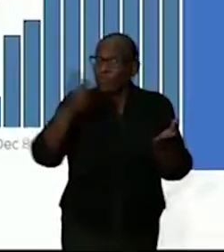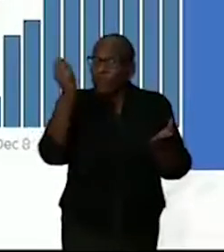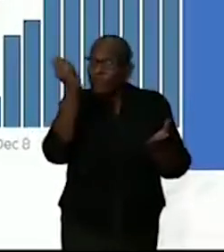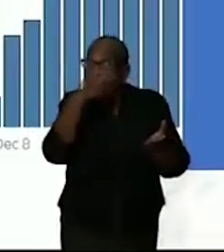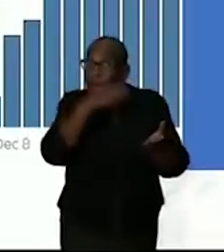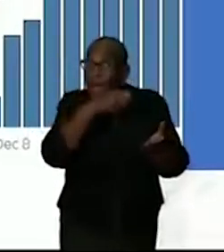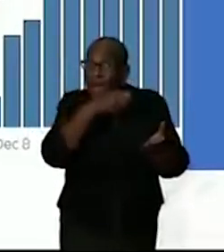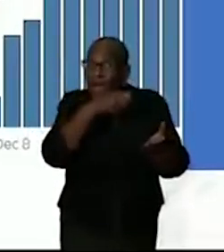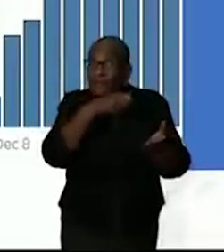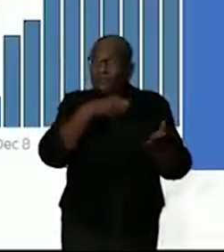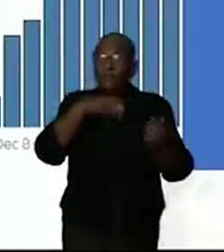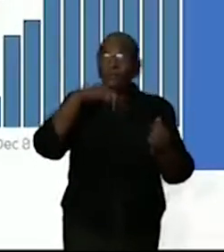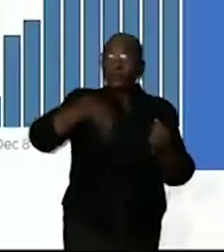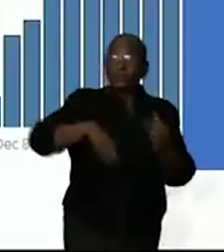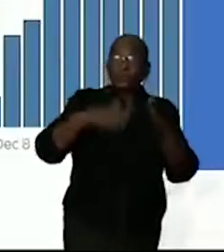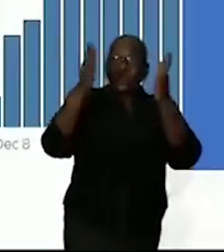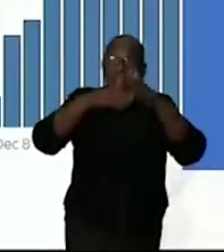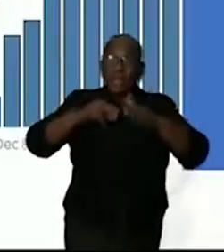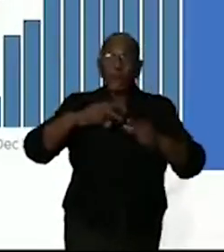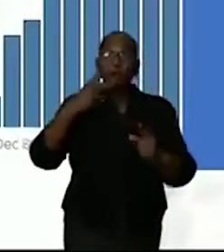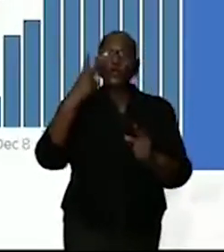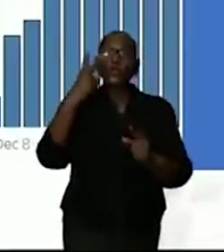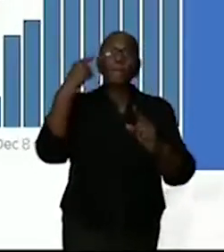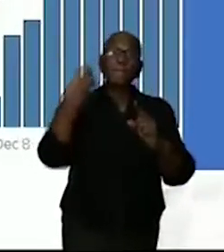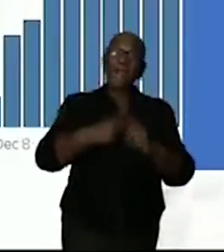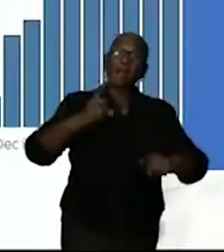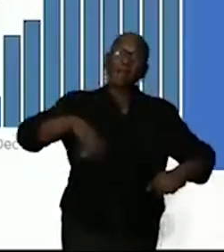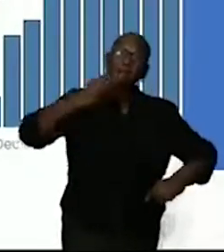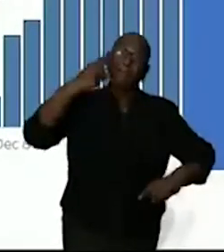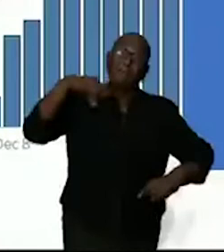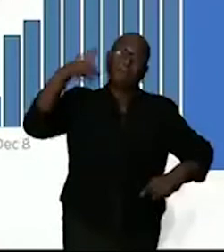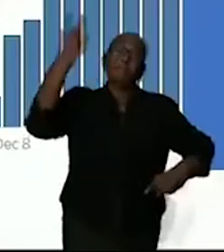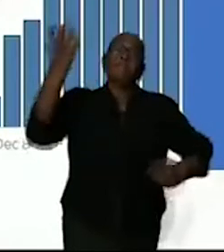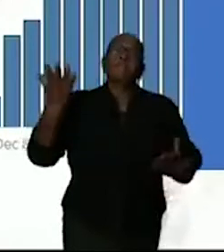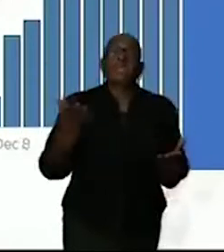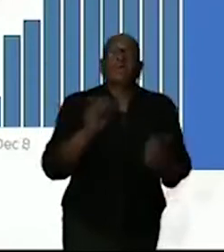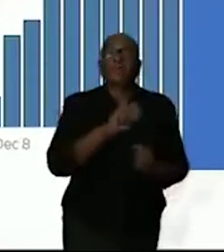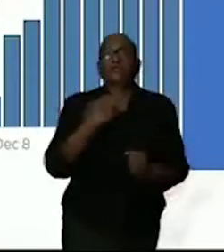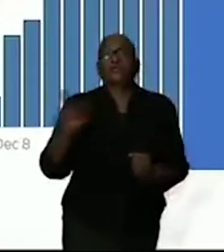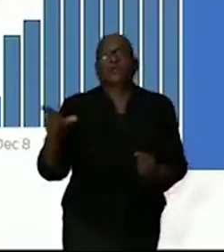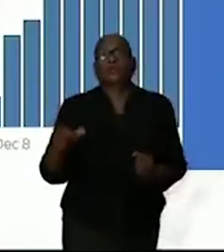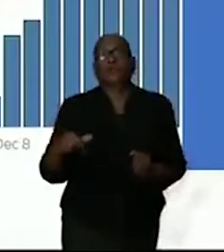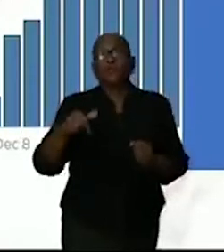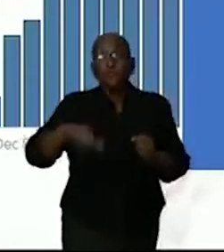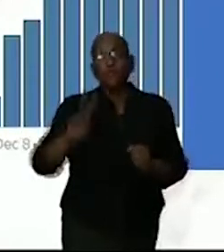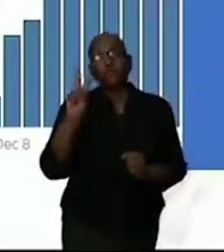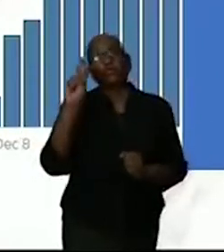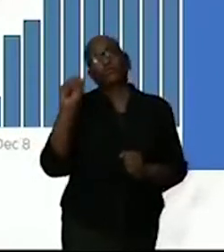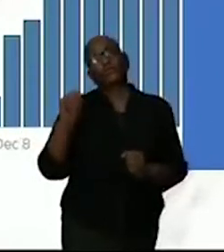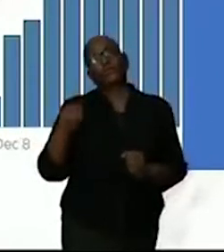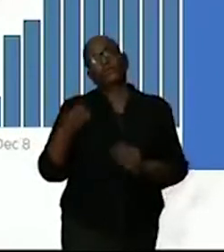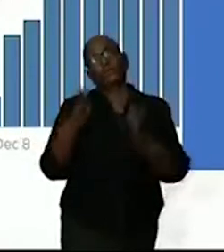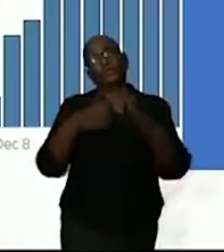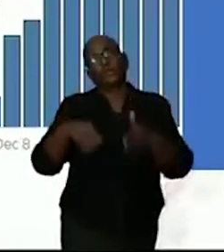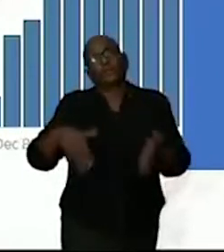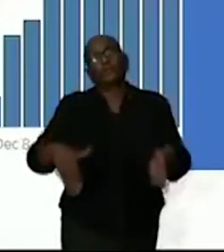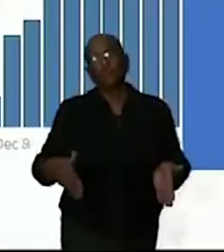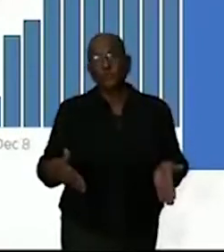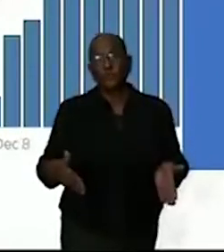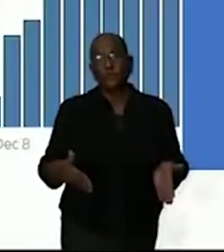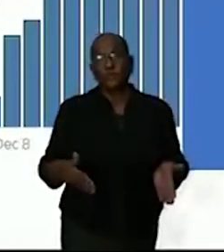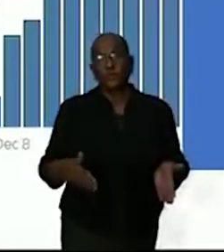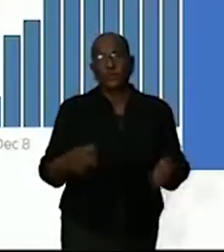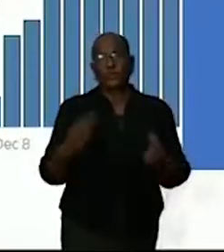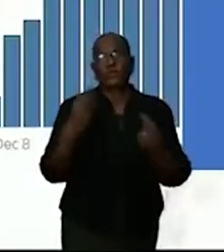december al meer dan twee maal zoveel hebben. En we zijn nu op 20 december, op meer dan 20 december, op 21